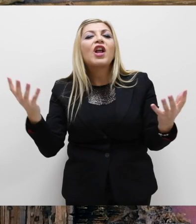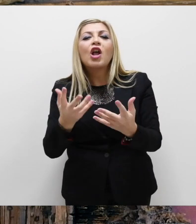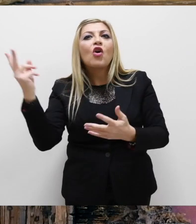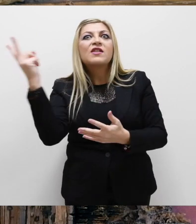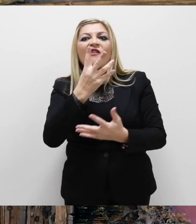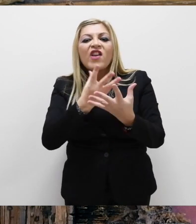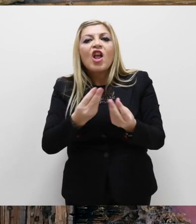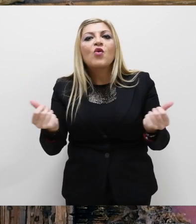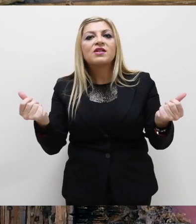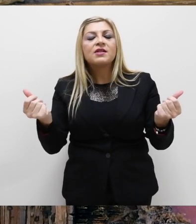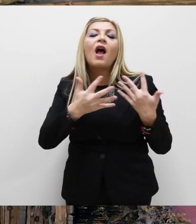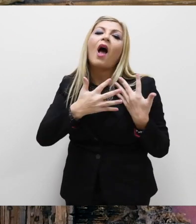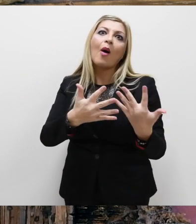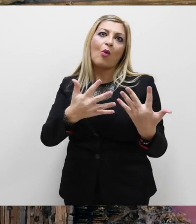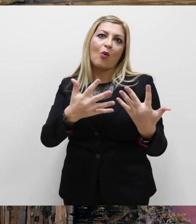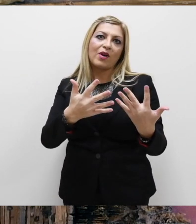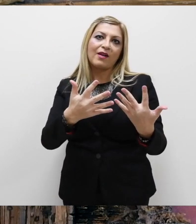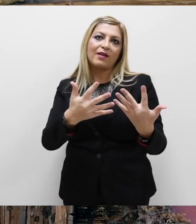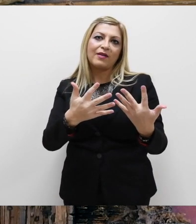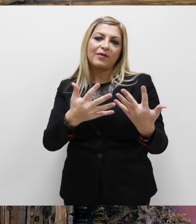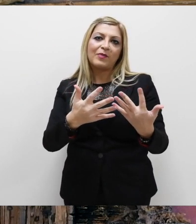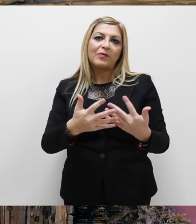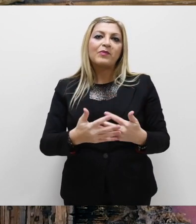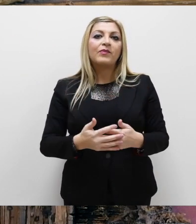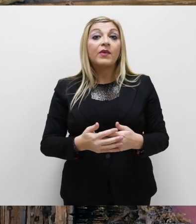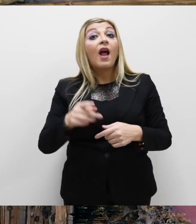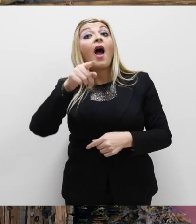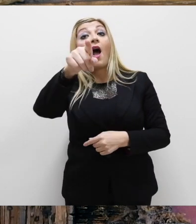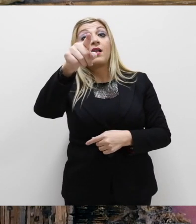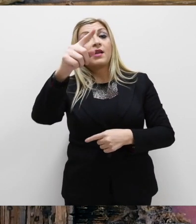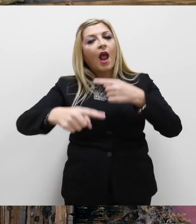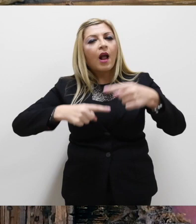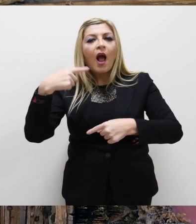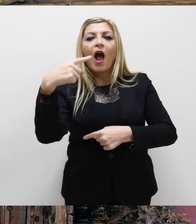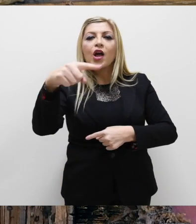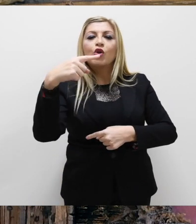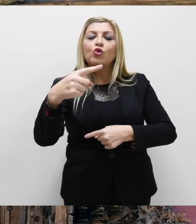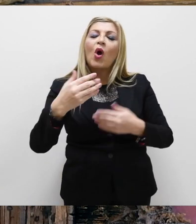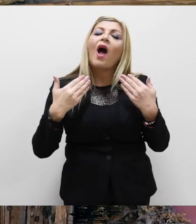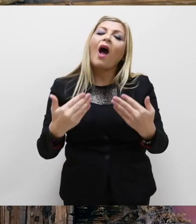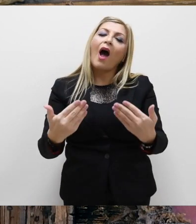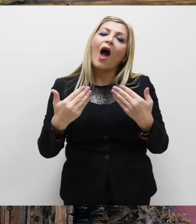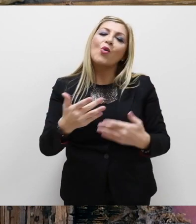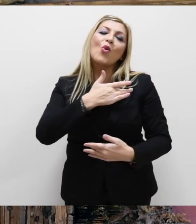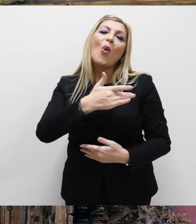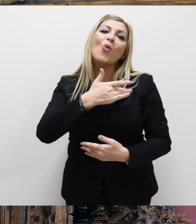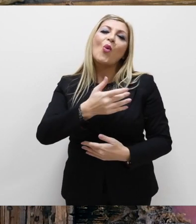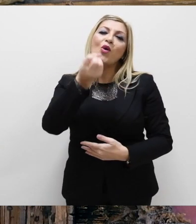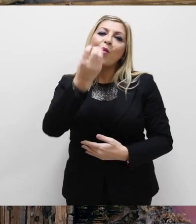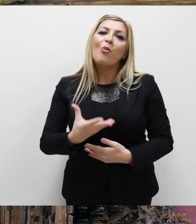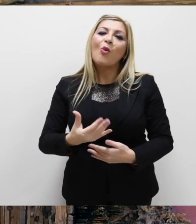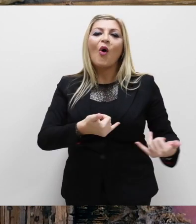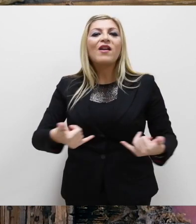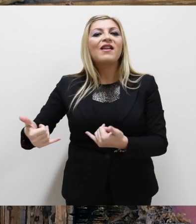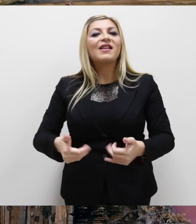che è veramente essenziale, l'amore. A te e ai tuoi cari, auguro di cuore